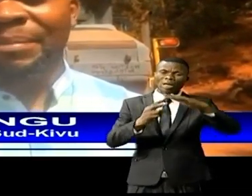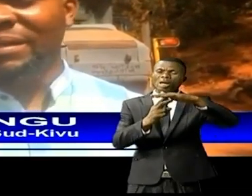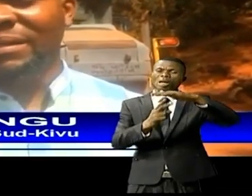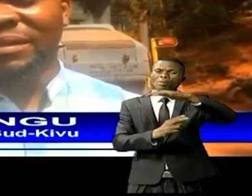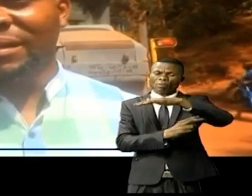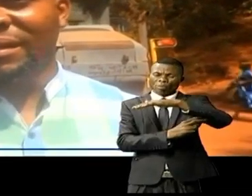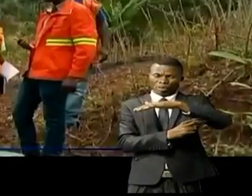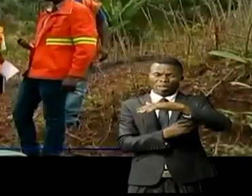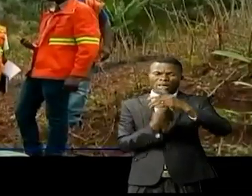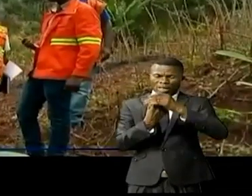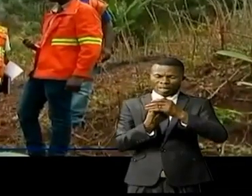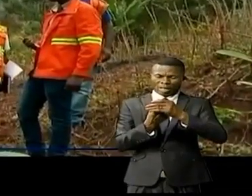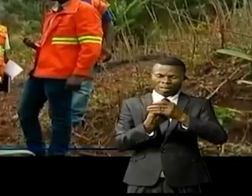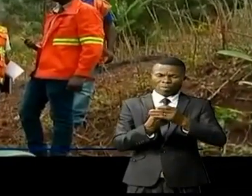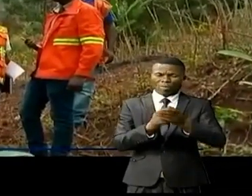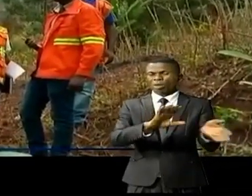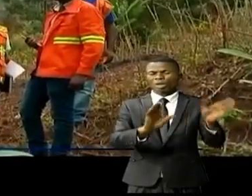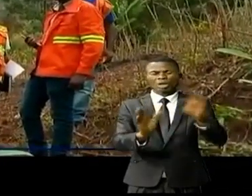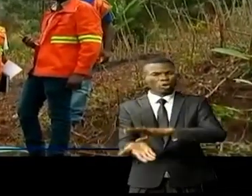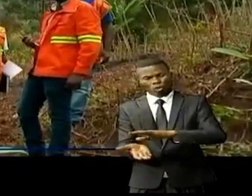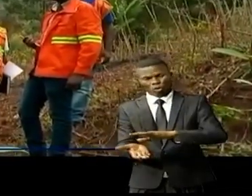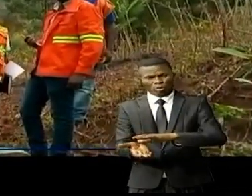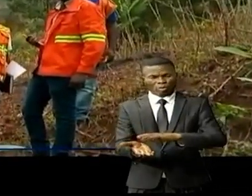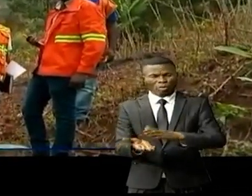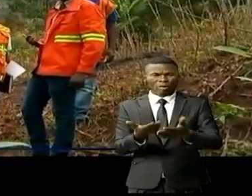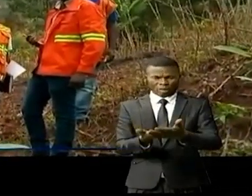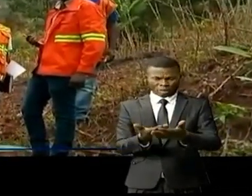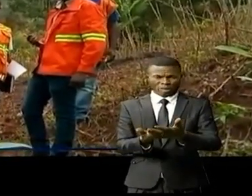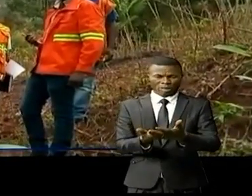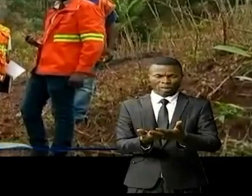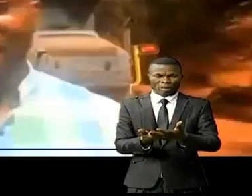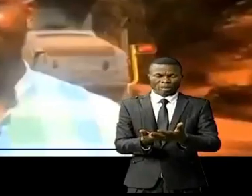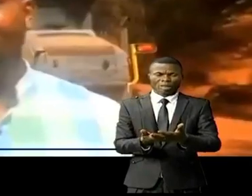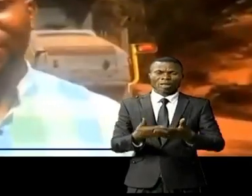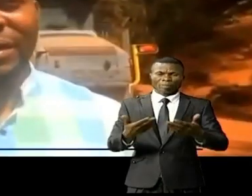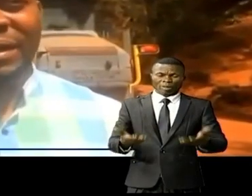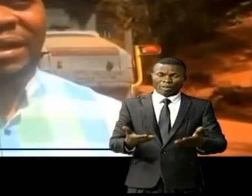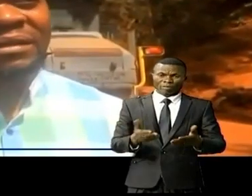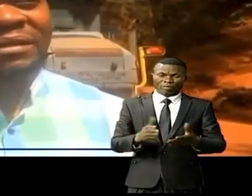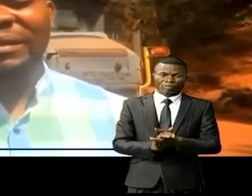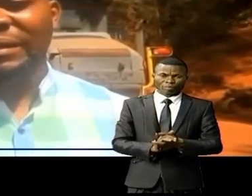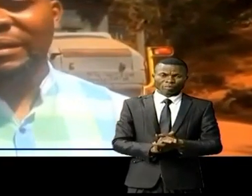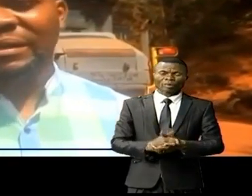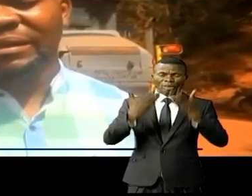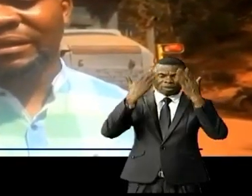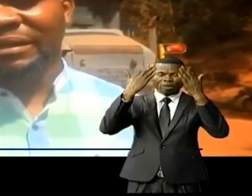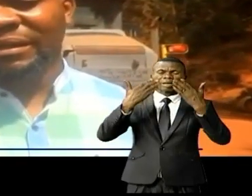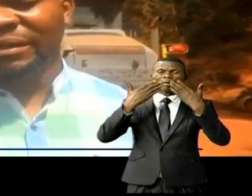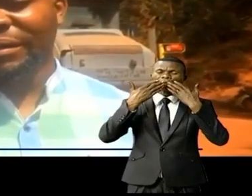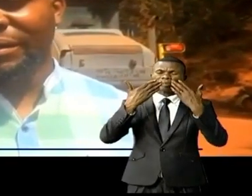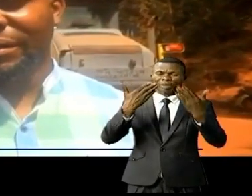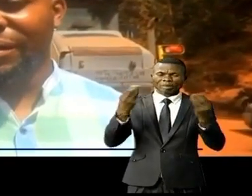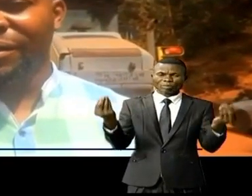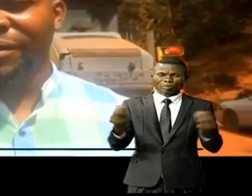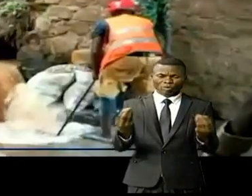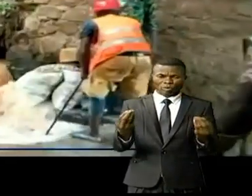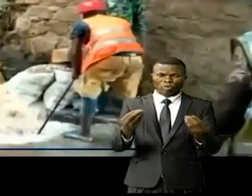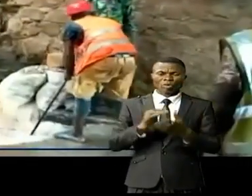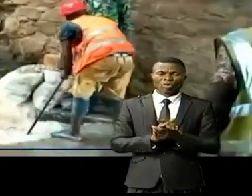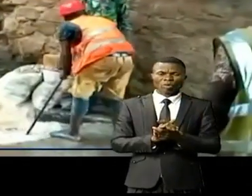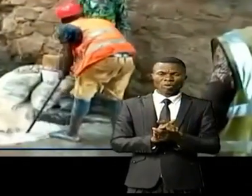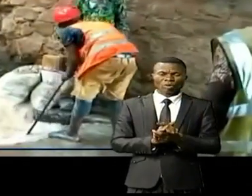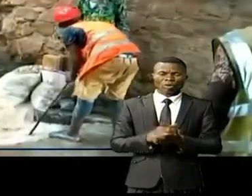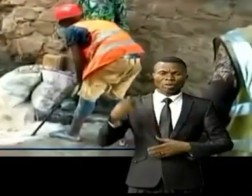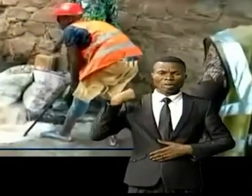allait partir un de ces quatre matins. Mais Dieu, le